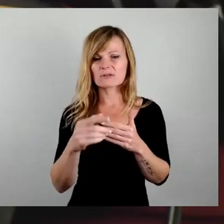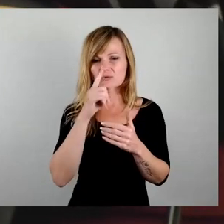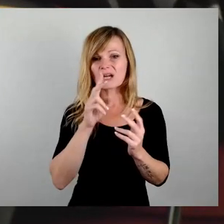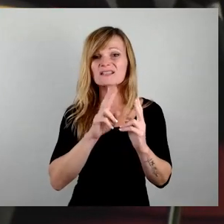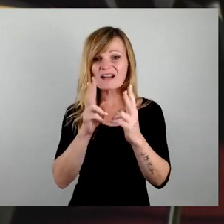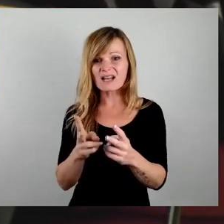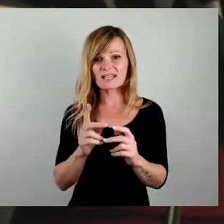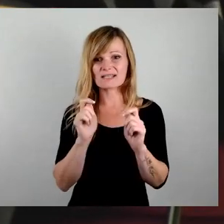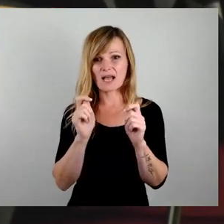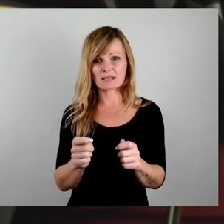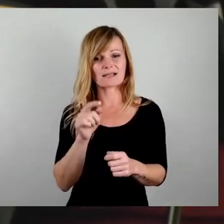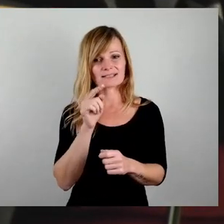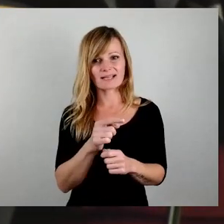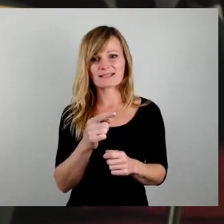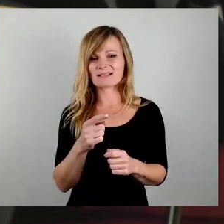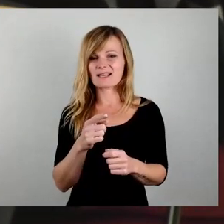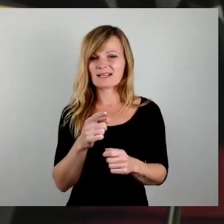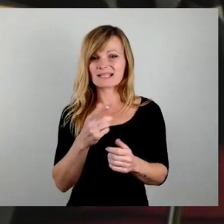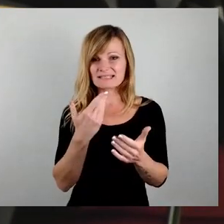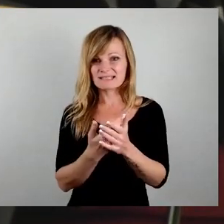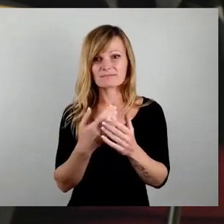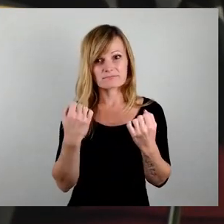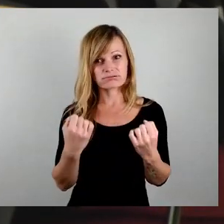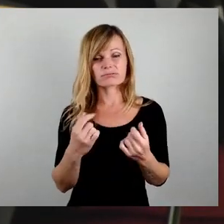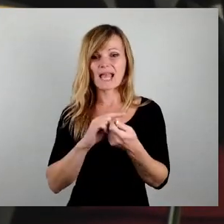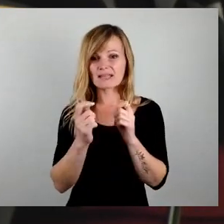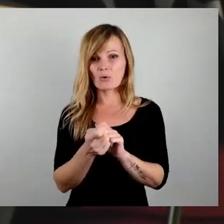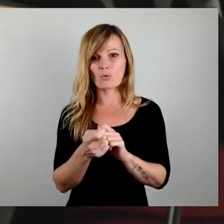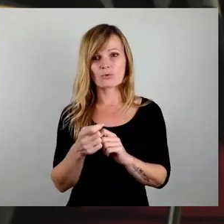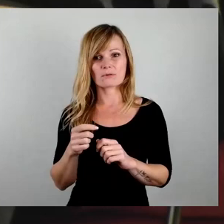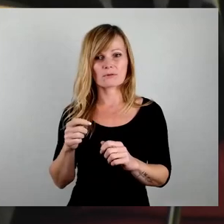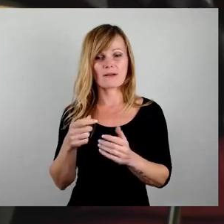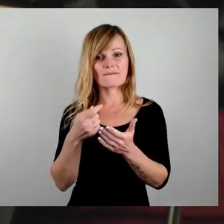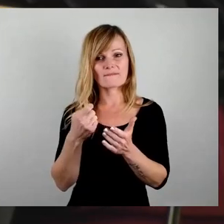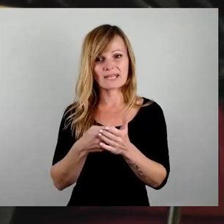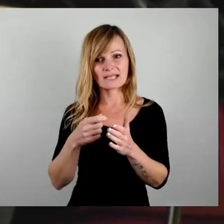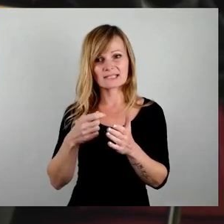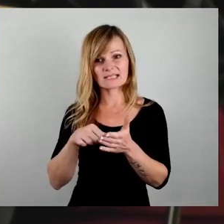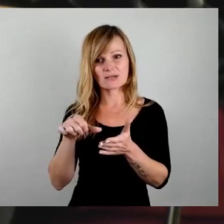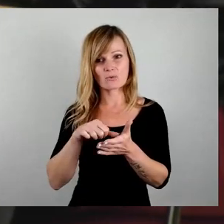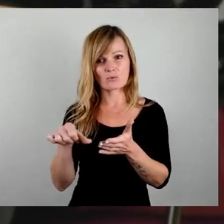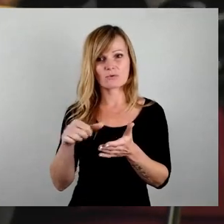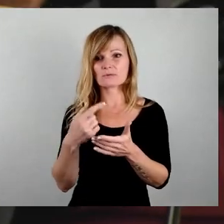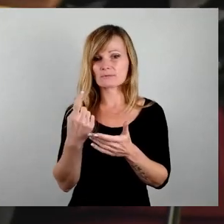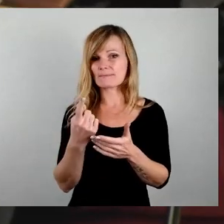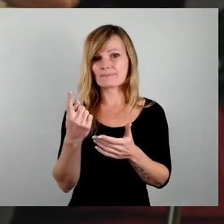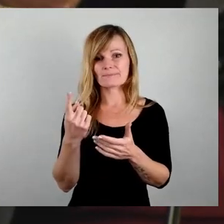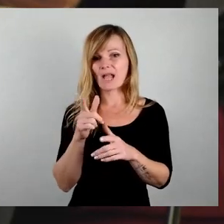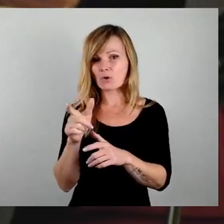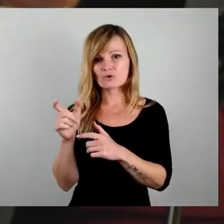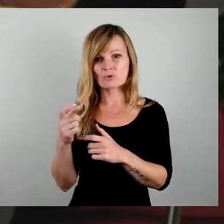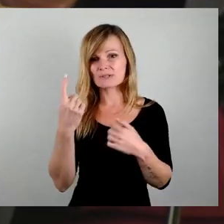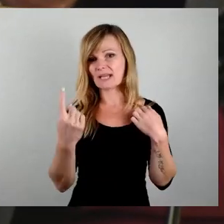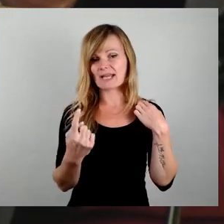was wirklich eine gravierende Änderung der Finanzierung wäre, wo ihr in den Ausschüssen nicht einmal angedeutet habt, dass ihr in die Richtung